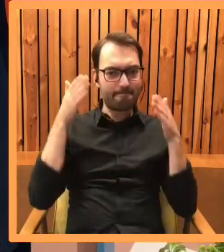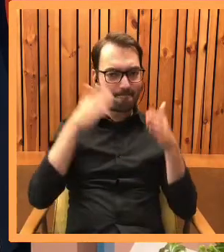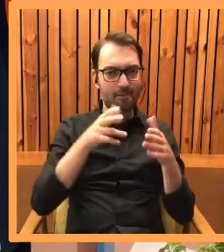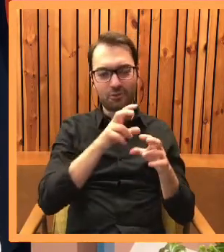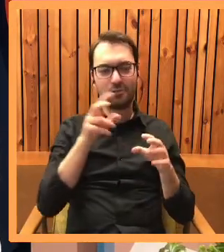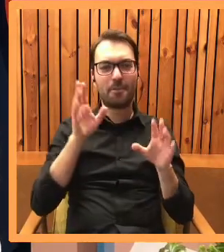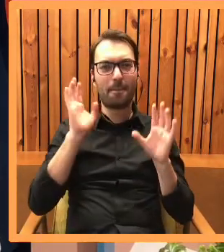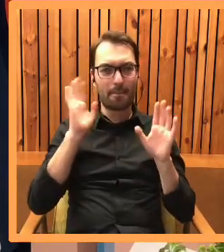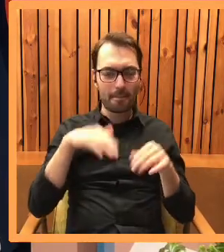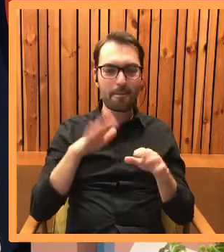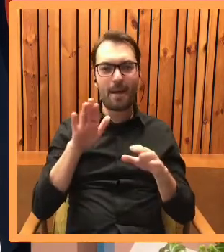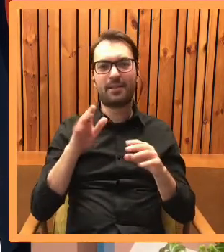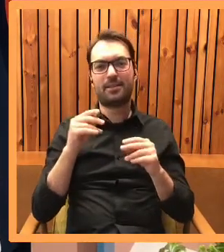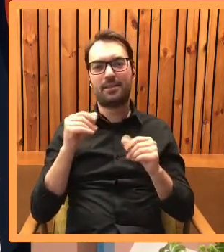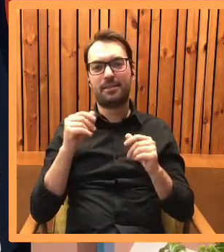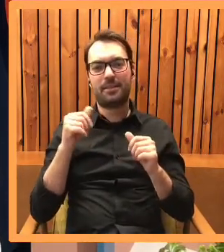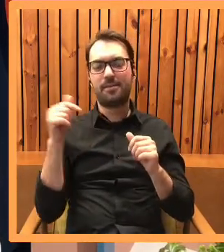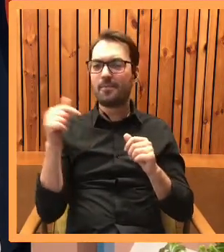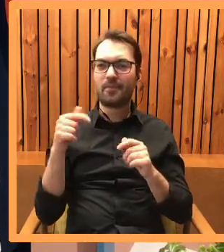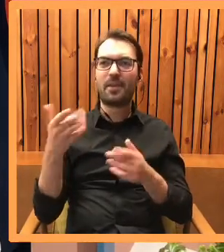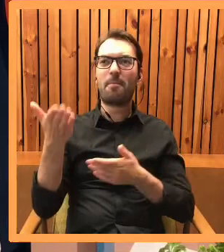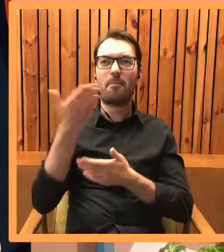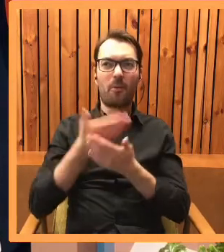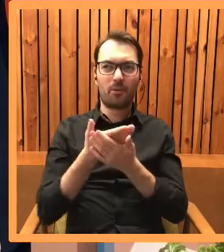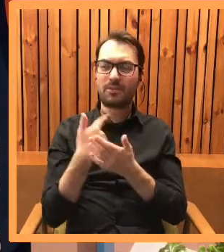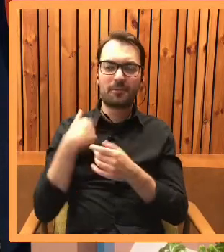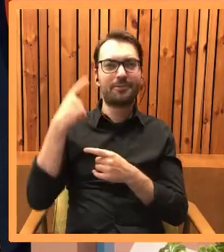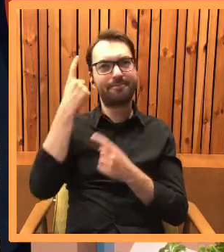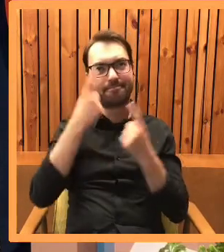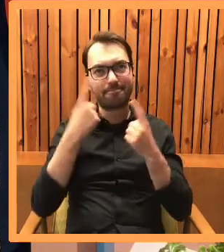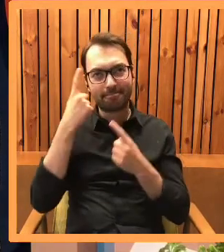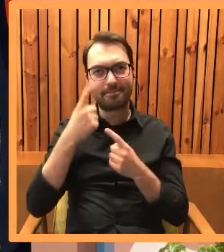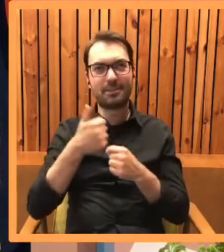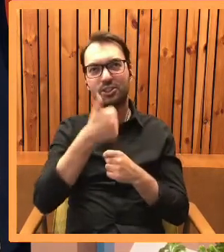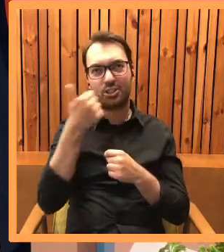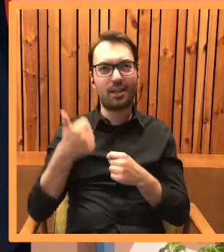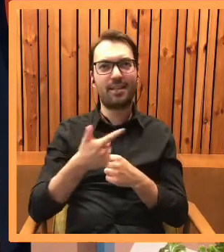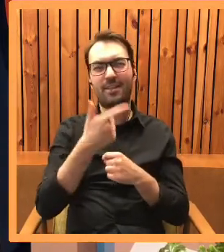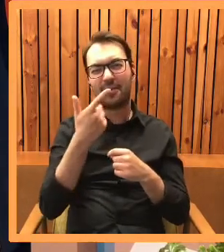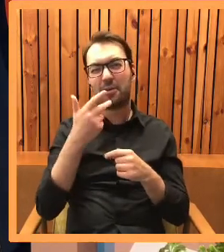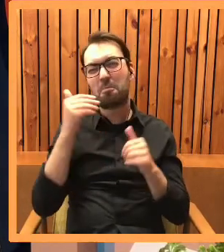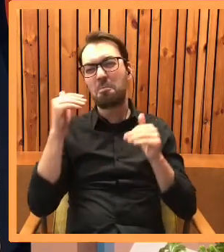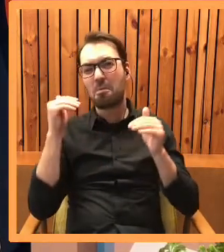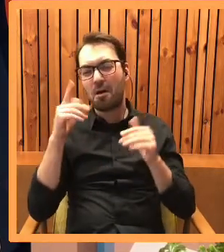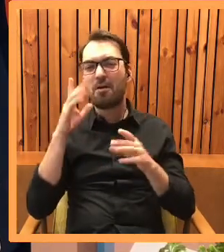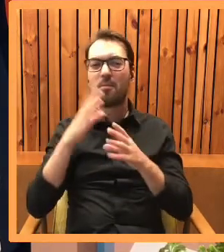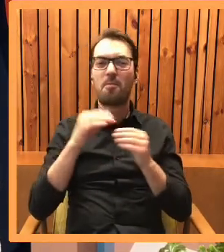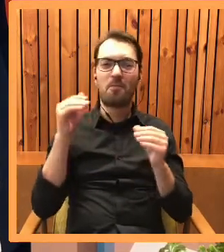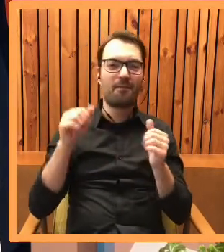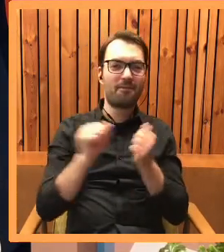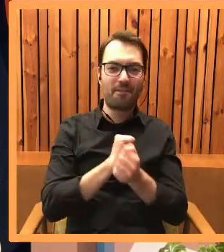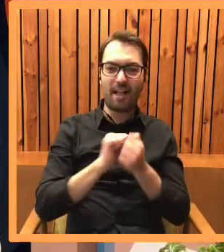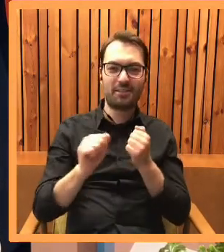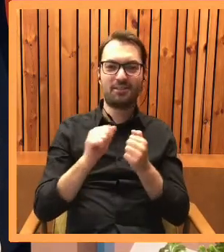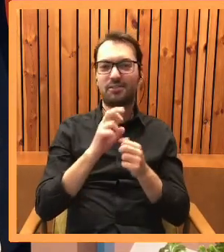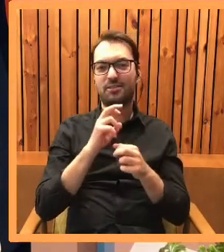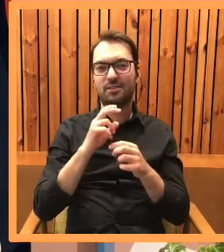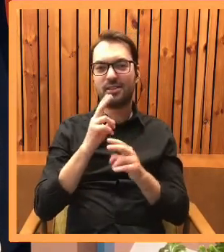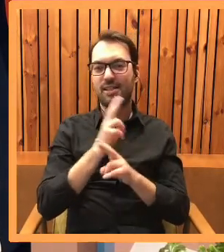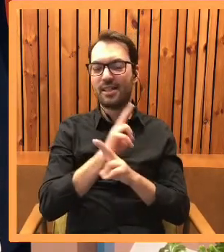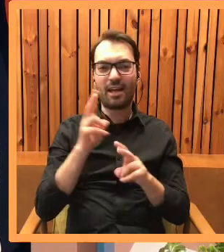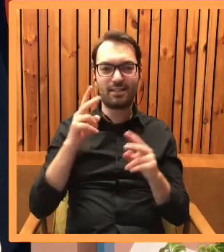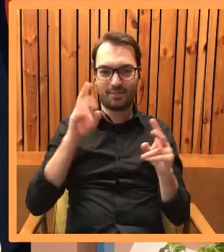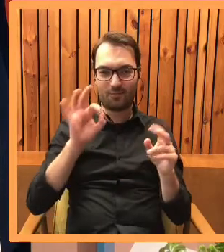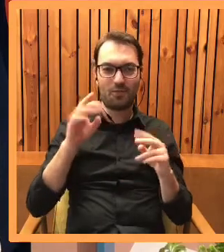swoim? Czy masz na przykład tak, że musisz się przespać z jakąś sugestią dwa dni i mówisz może, walczysz, jesteś taką fajterką o każdy